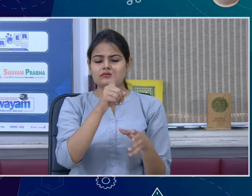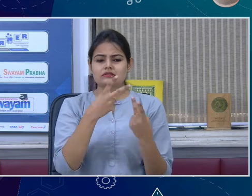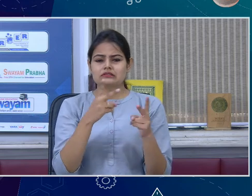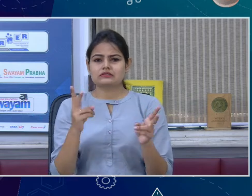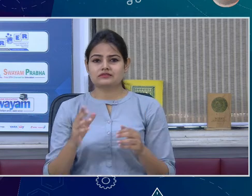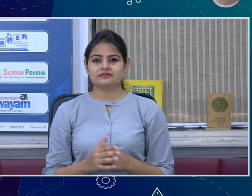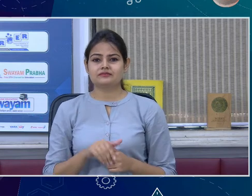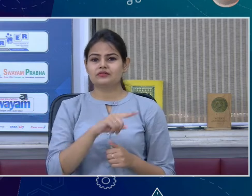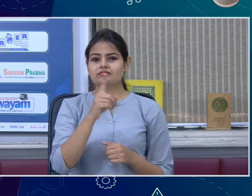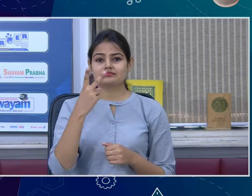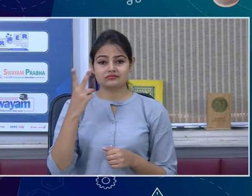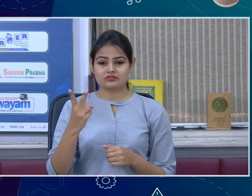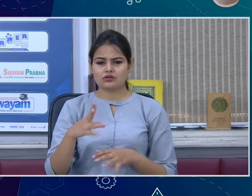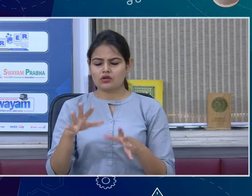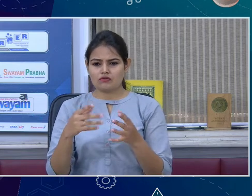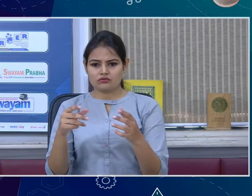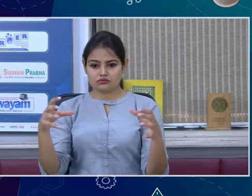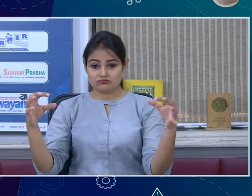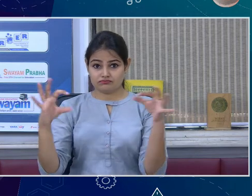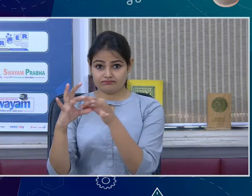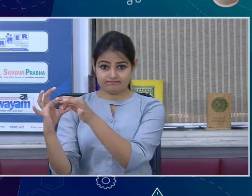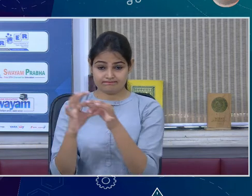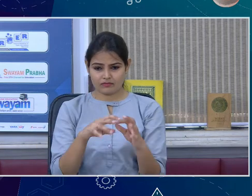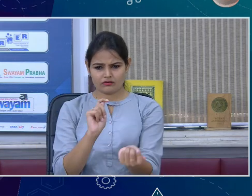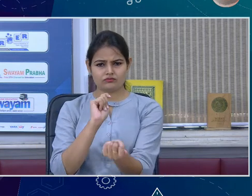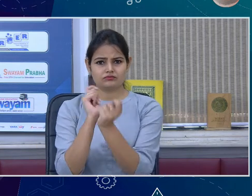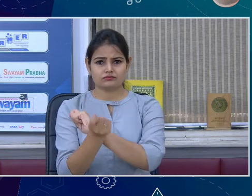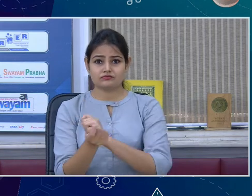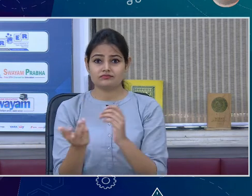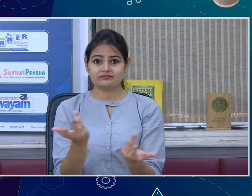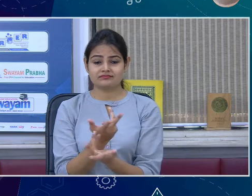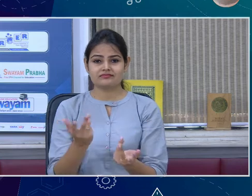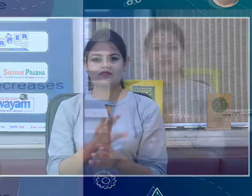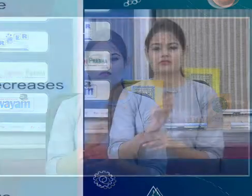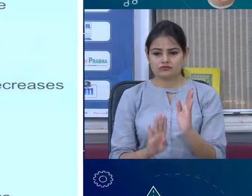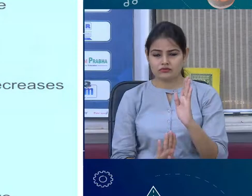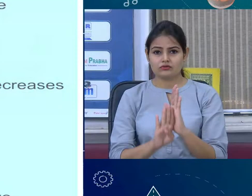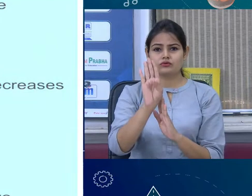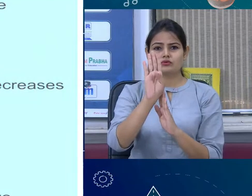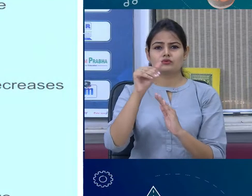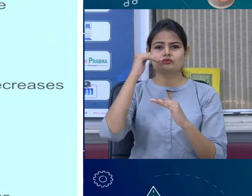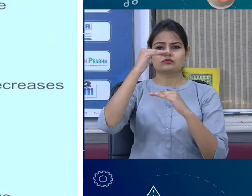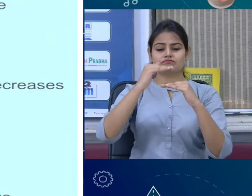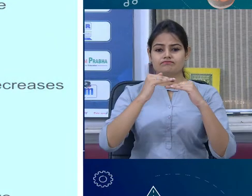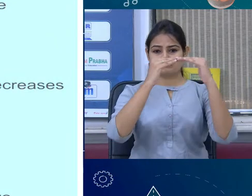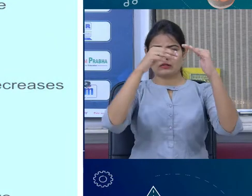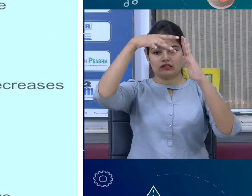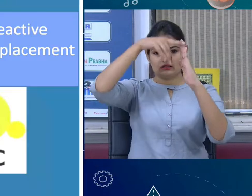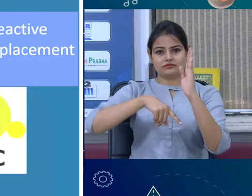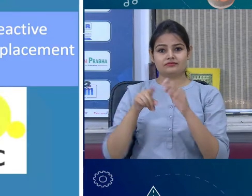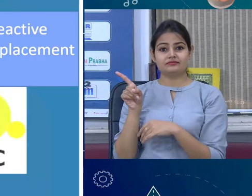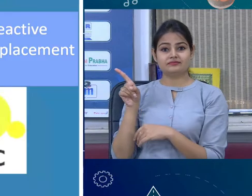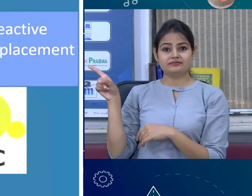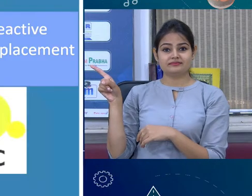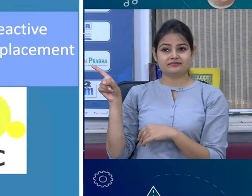in the top position, they are most reactive, whereas the one which is at the bottom, they are the least reactive. To explain that, we